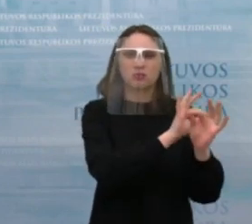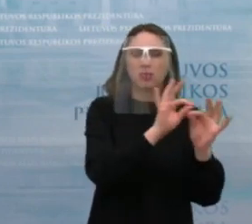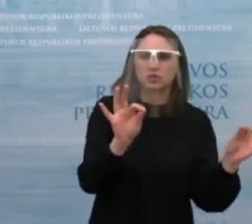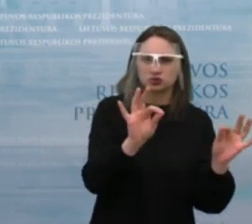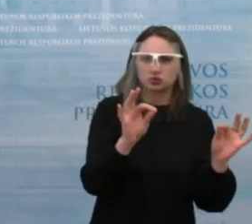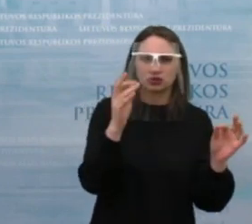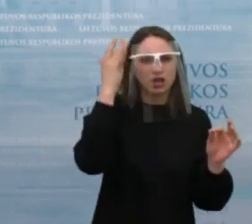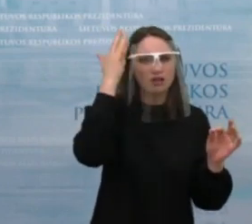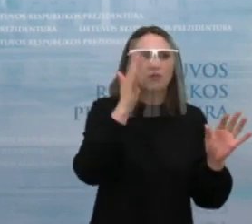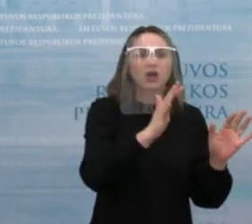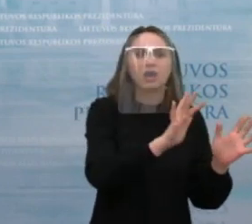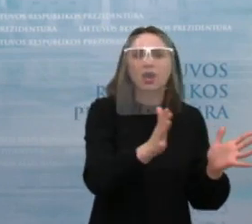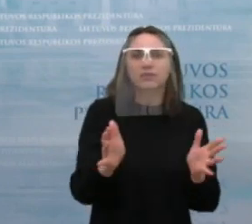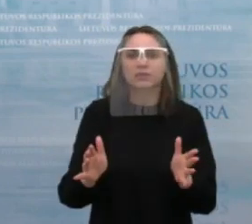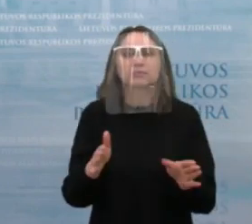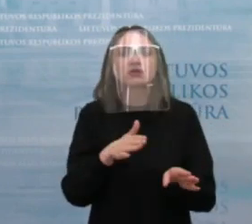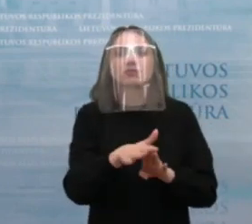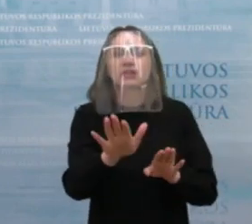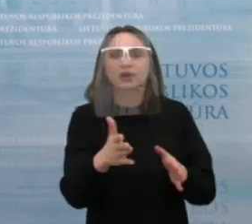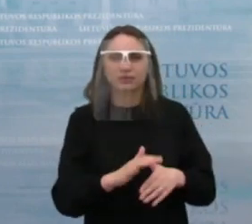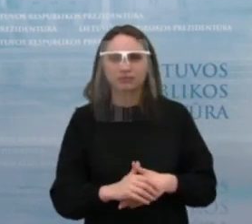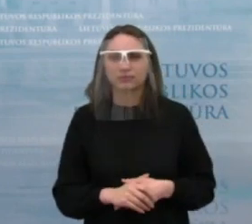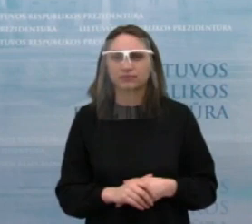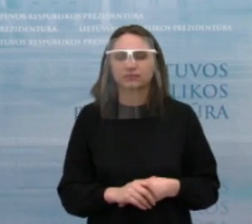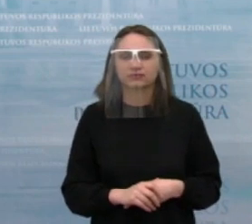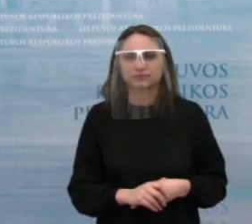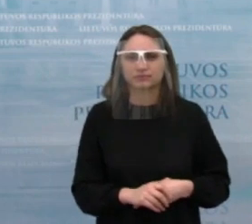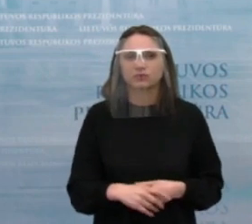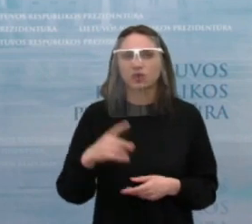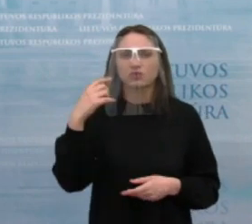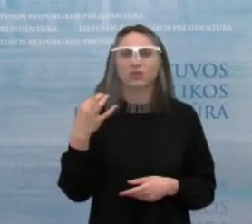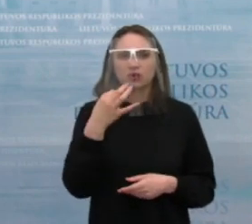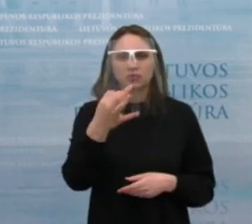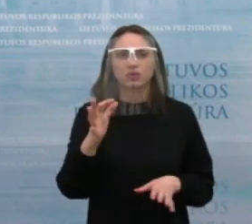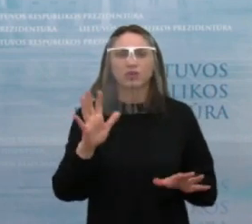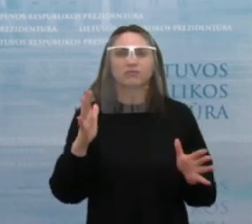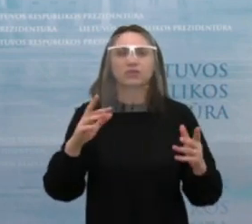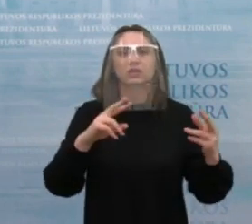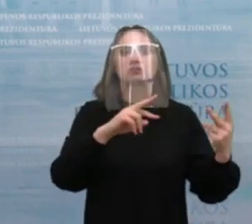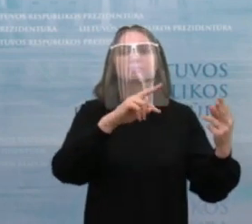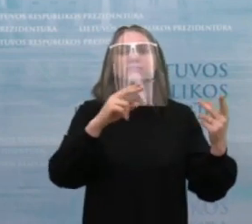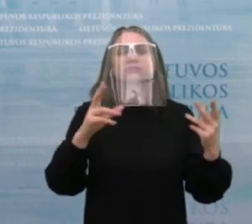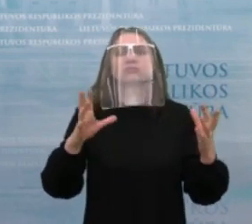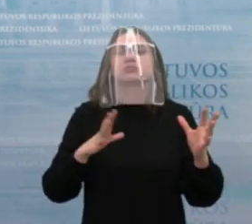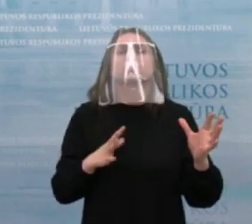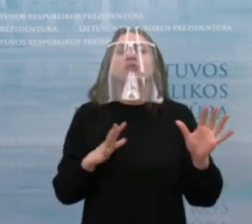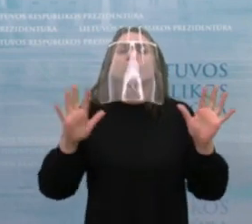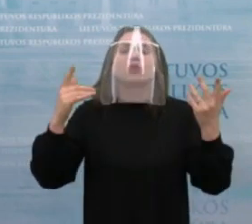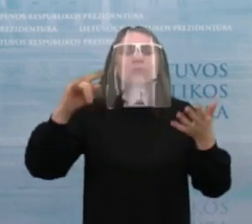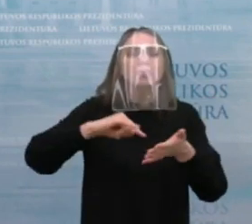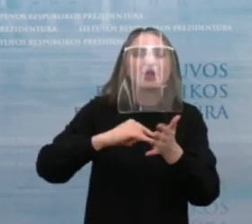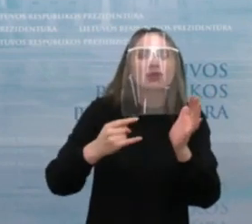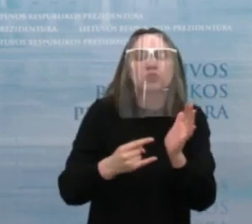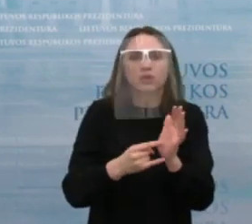koks tai pasiūlymas ir kaip būtų įgyvendinamas? Ačiū. Aš noriu pasakyti, kad visus pokyčius svarstome ir svarstome